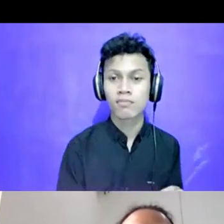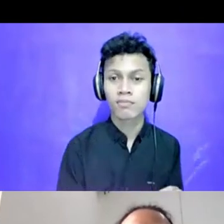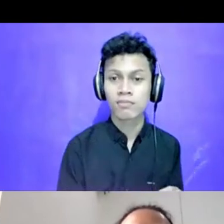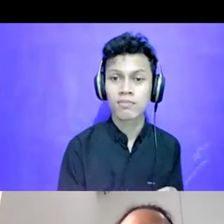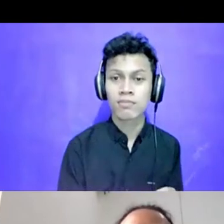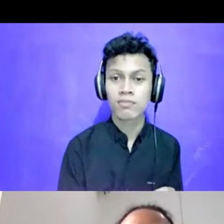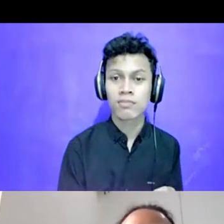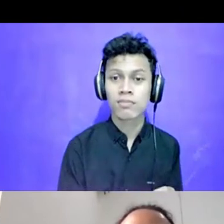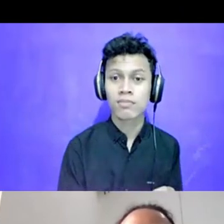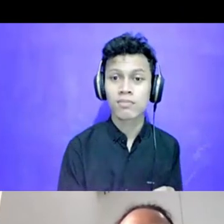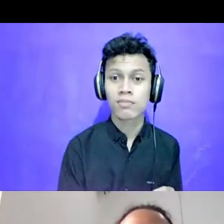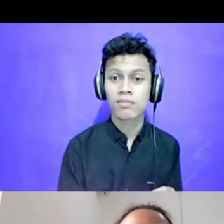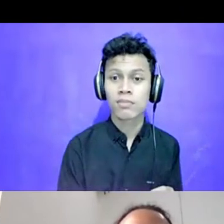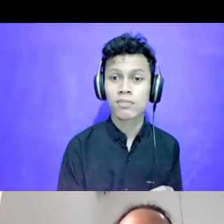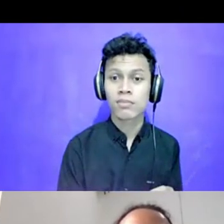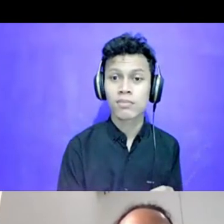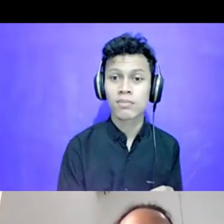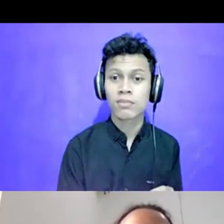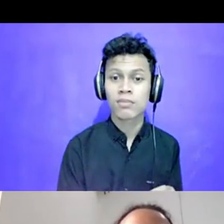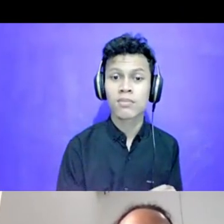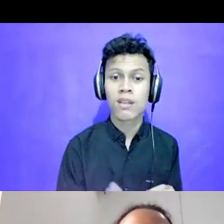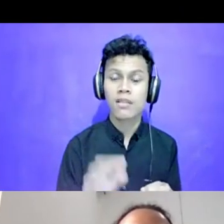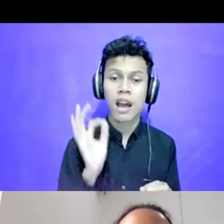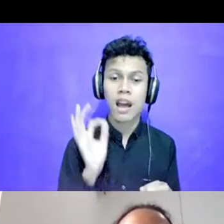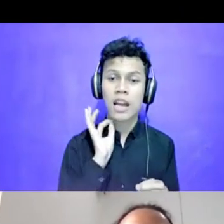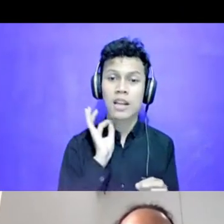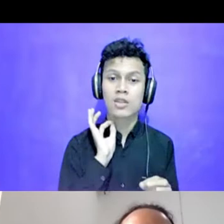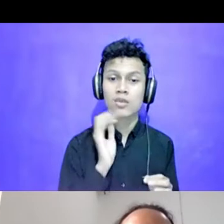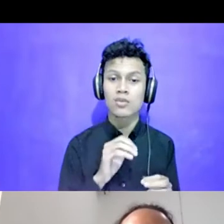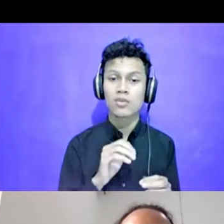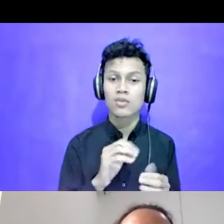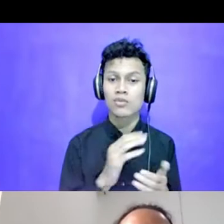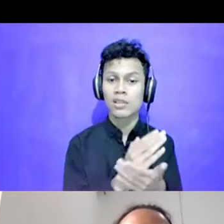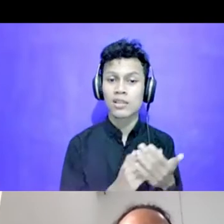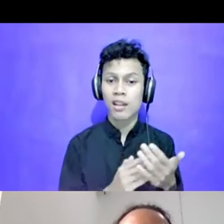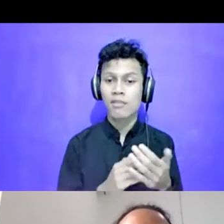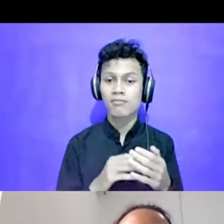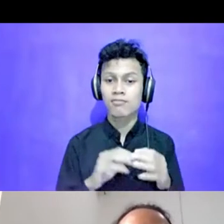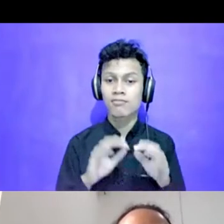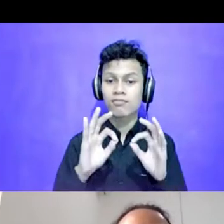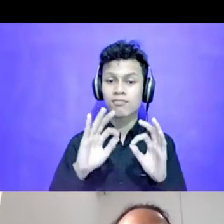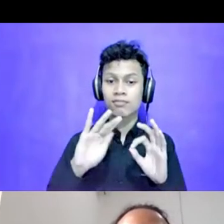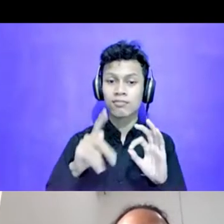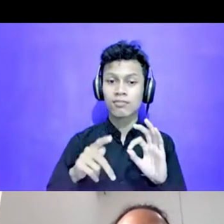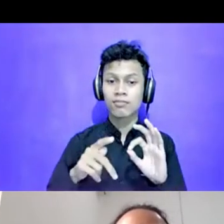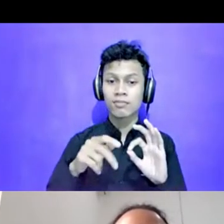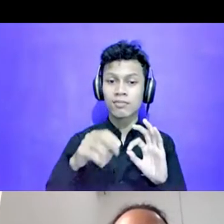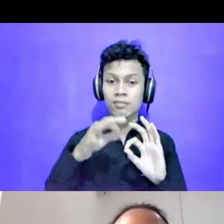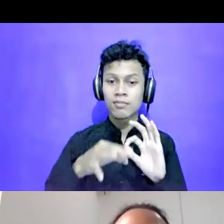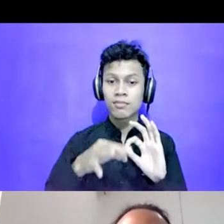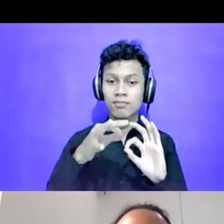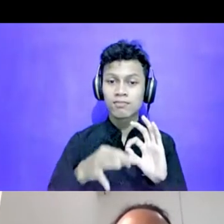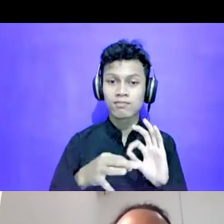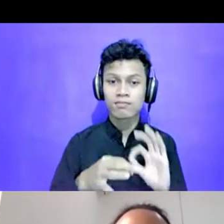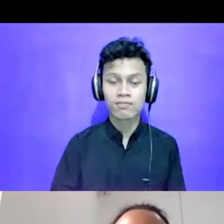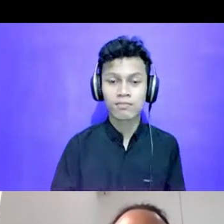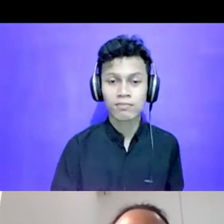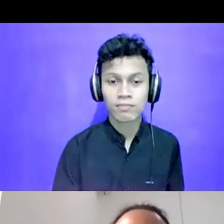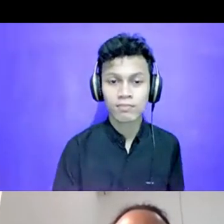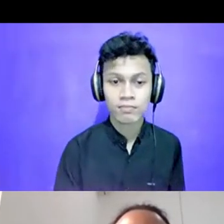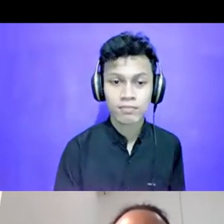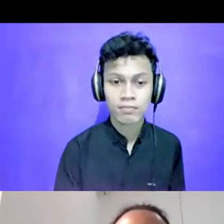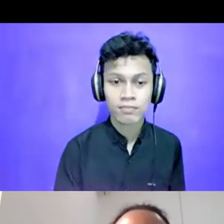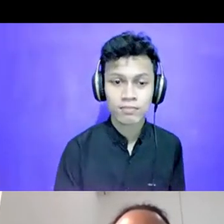rendah. Teman-teman nanti bisa buka deh untuk pelajarin websitenya dan bagaimana cara menggunakan ini. Tapi yang menarik dari website ini